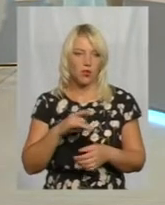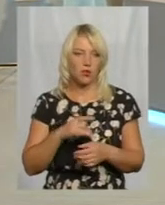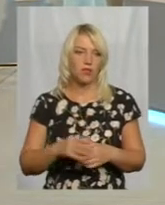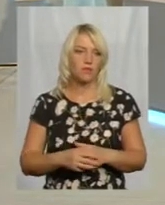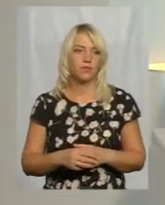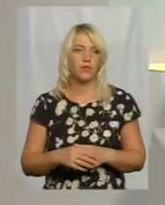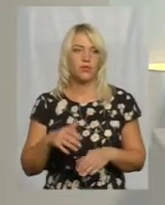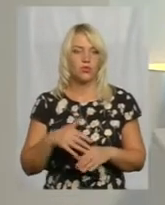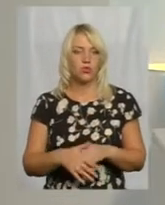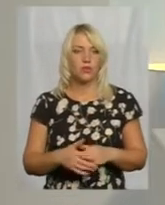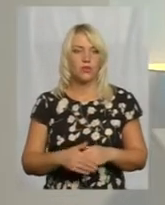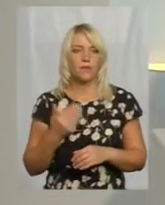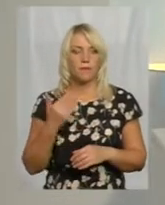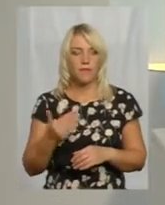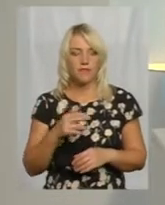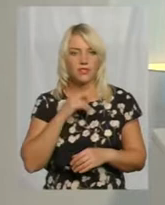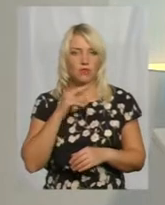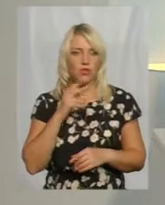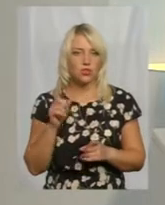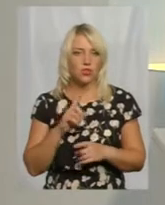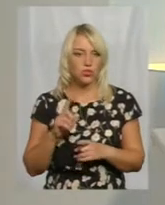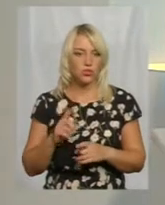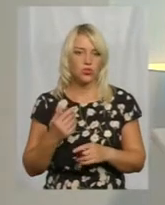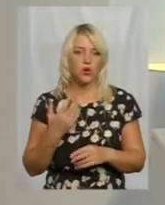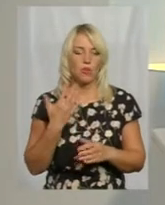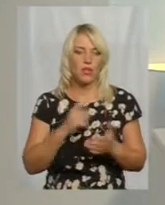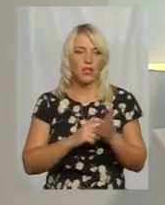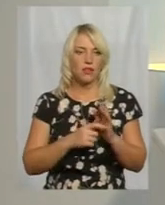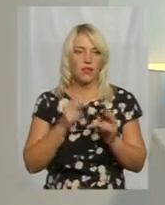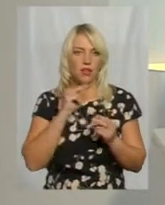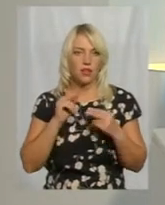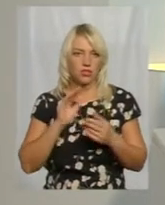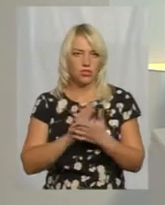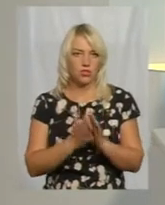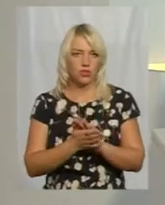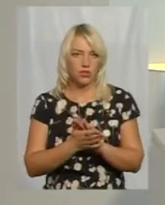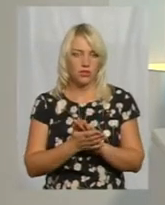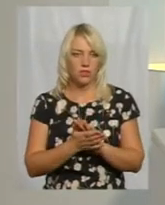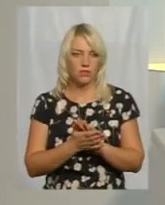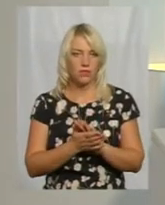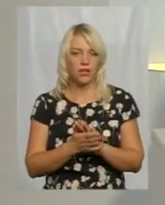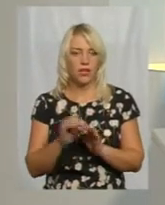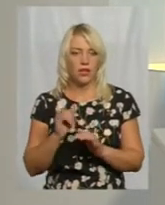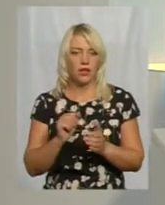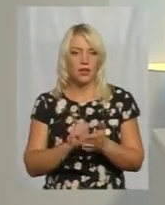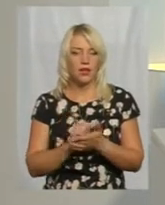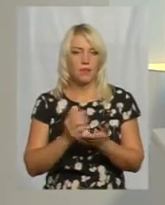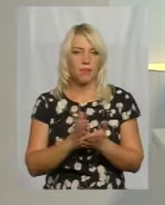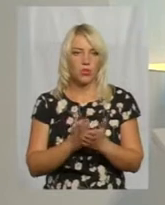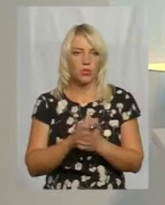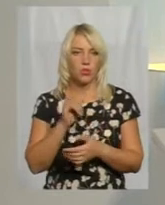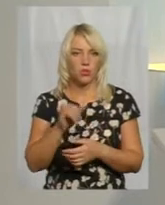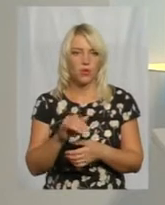Зрозуміло. Ви зауважили, що у п'ятикласників краща ситуація, ну і підручники у них в основному